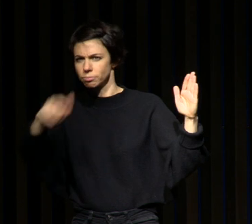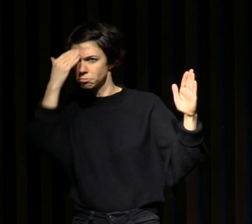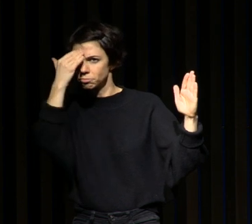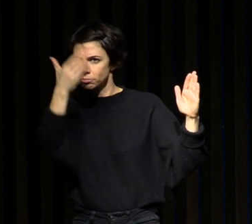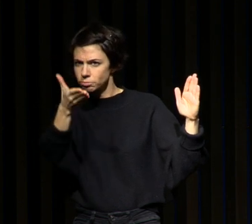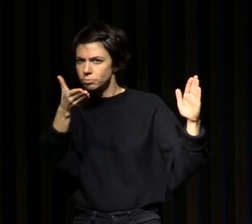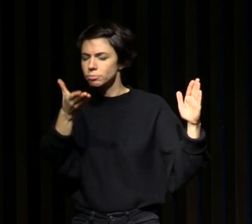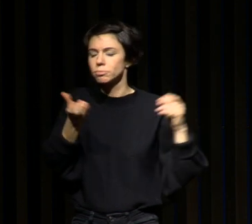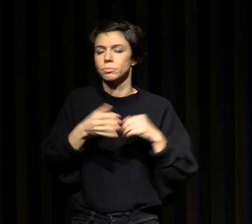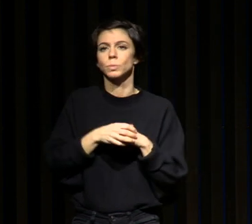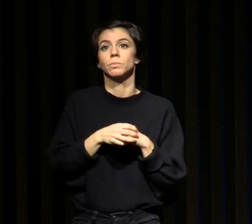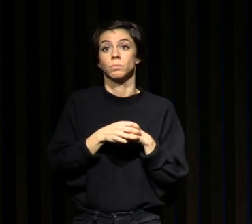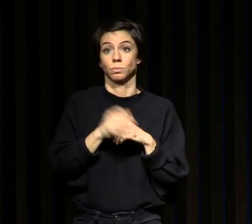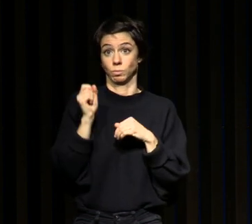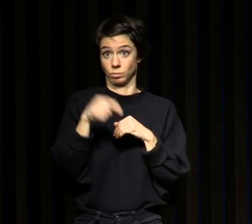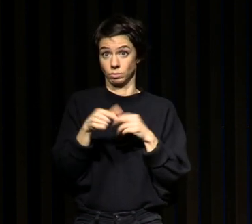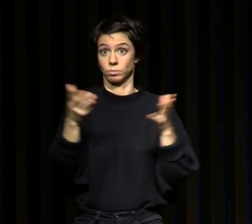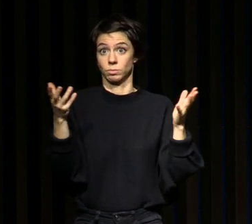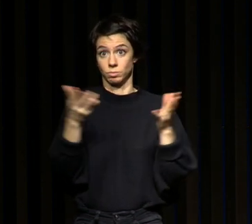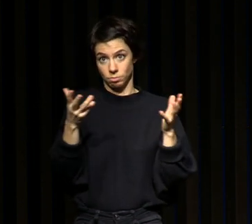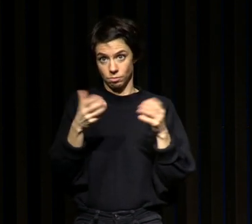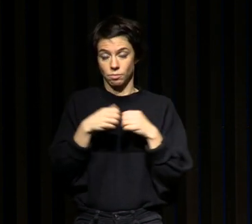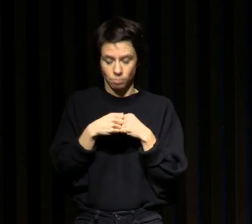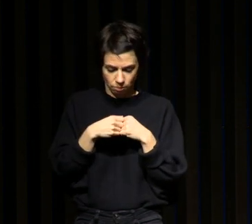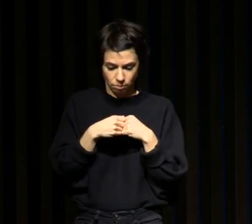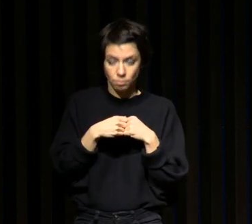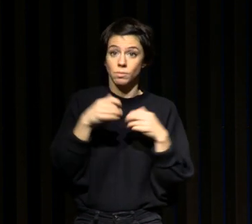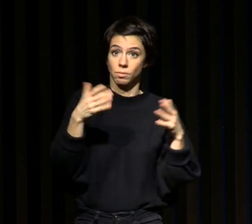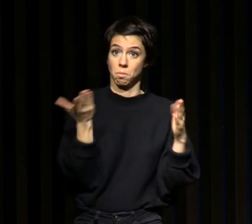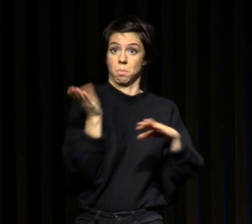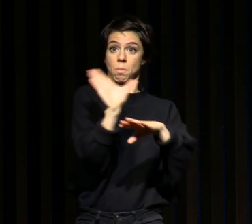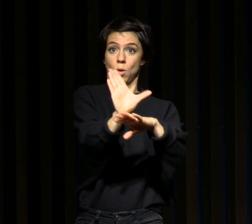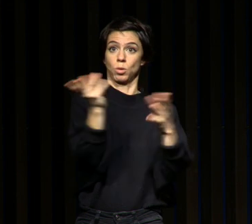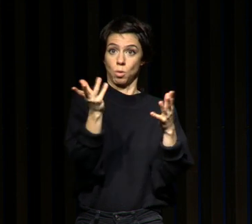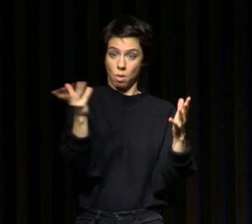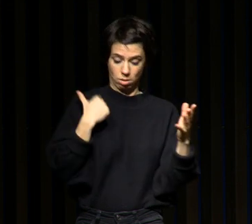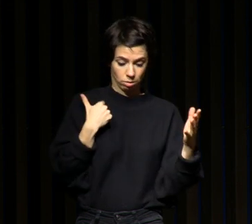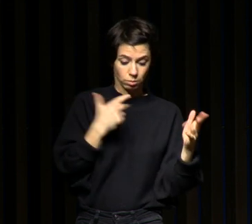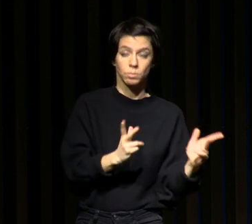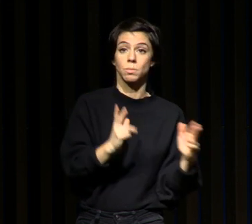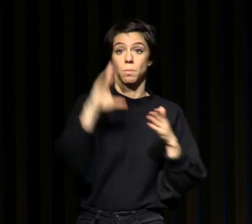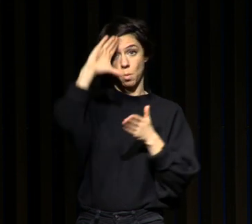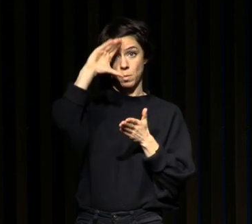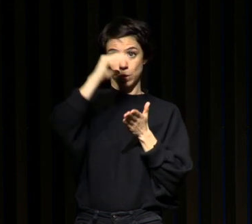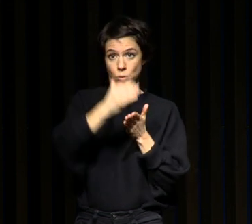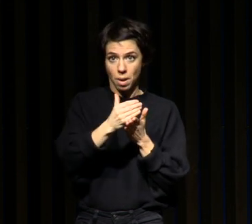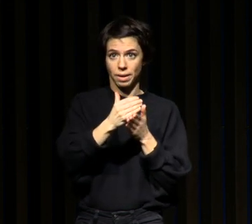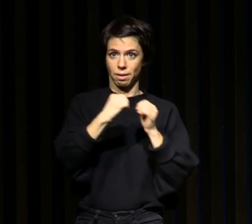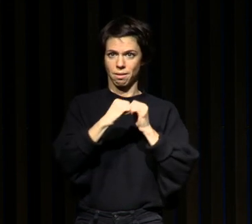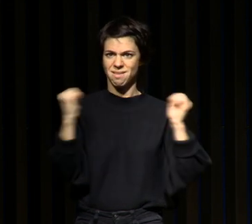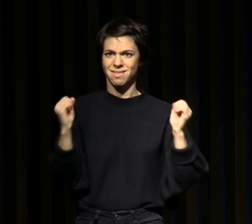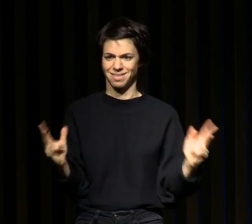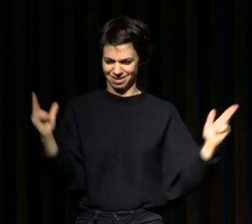façon consacrée de démontrer la rythmicité des stades de sommeil. Et donc, vous voyez, au cours de la nuit,